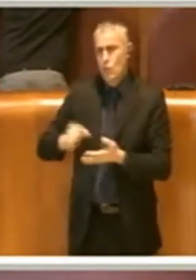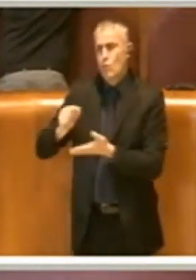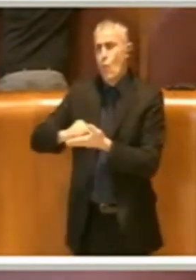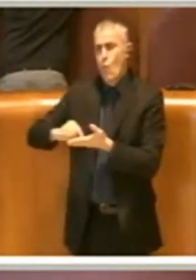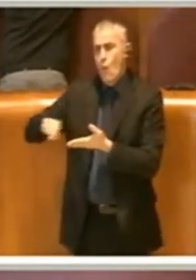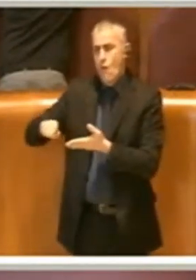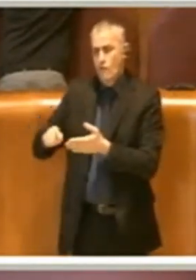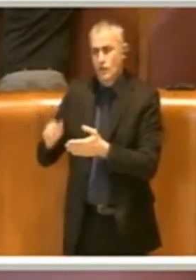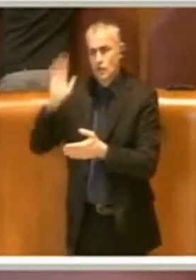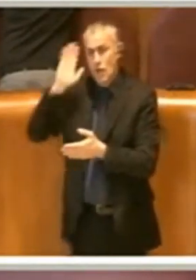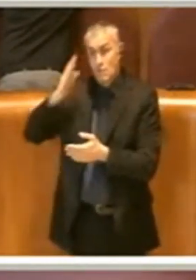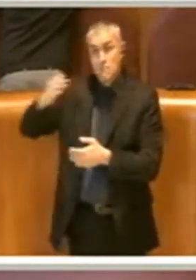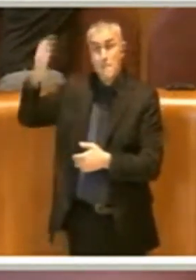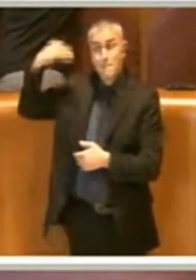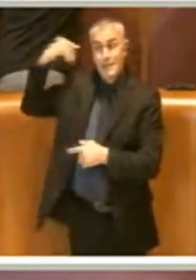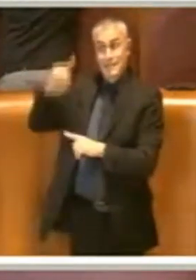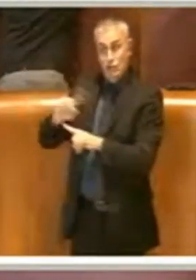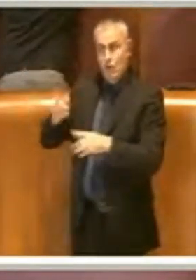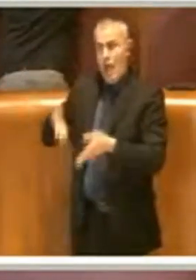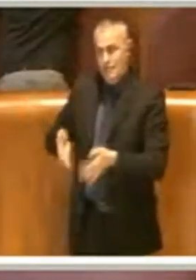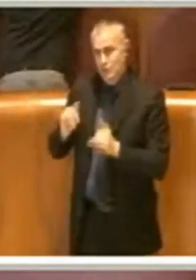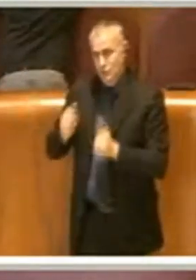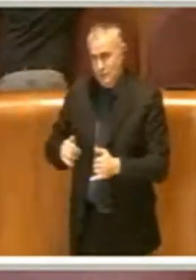che magari in passato non è stata fatta. Grazie.